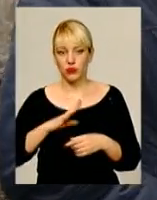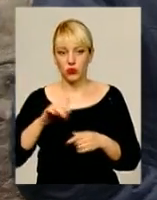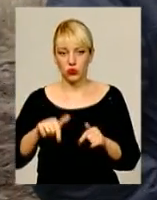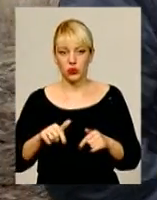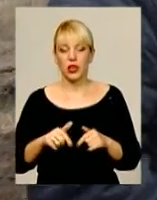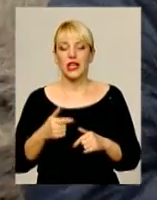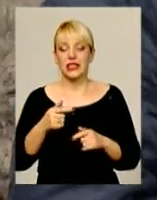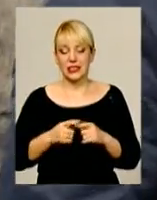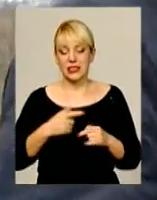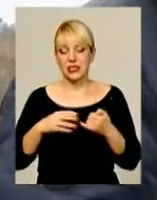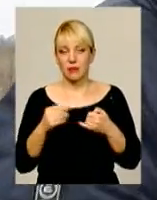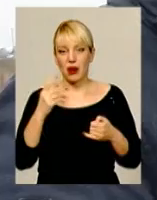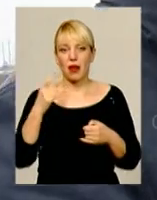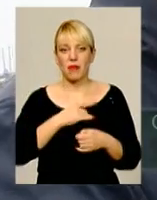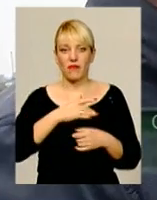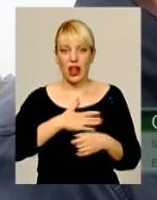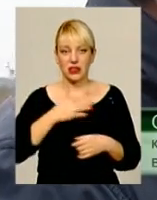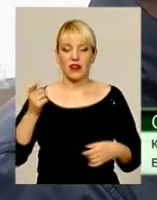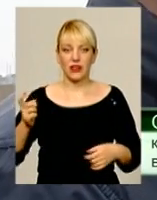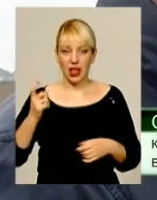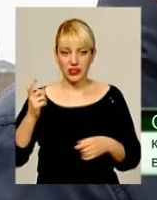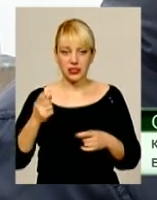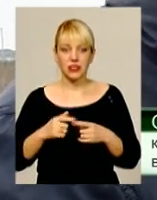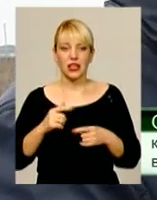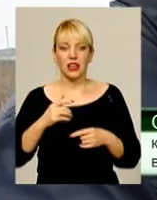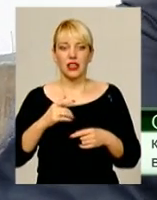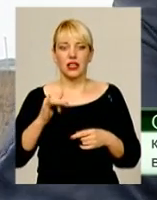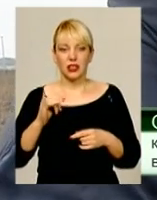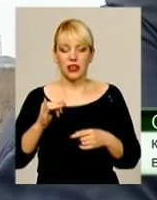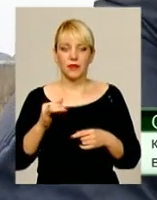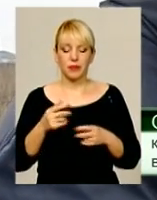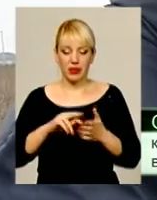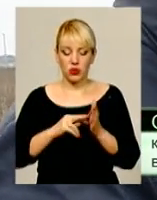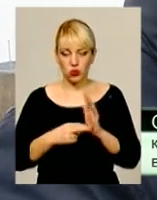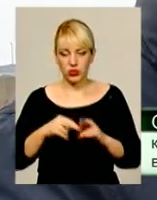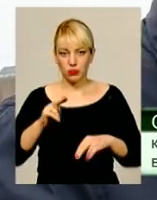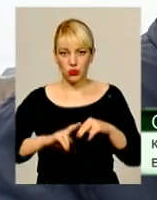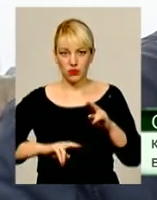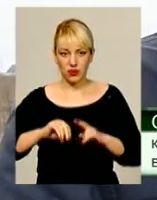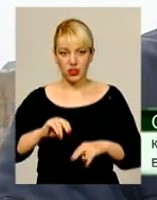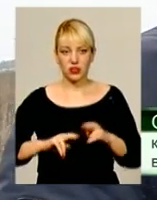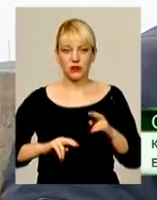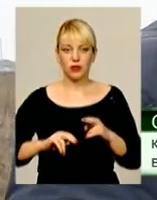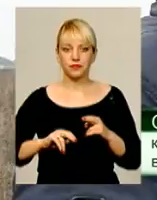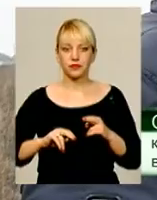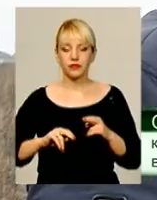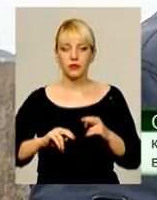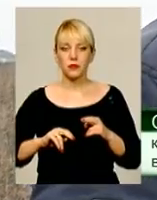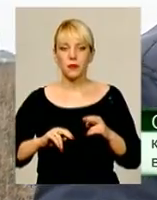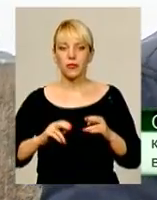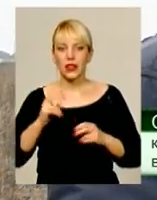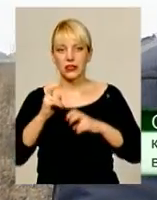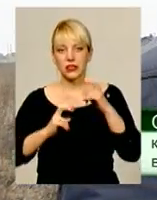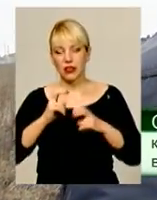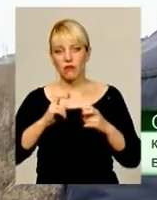приватній власності. Планується будівництво лінії під пустотні